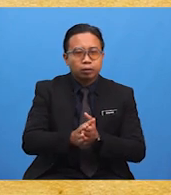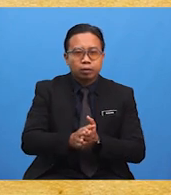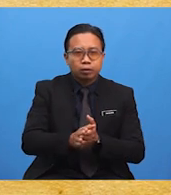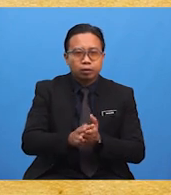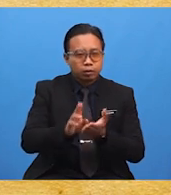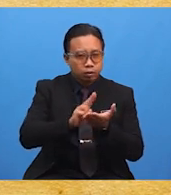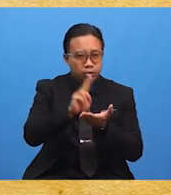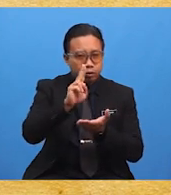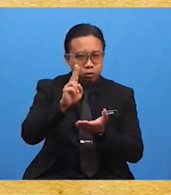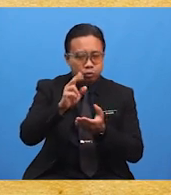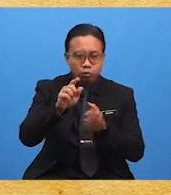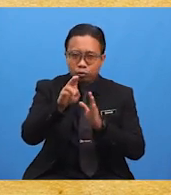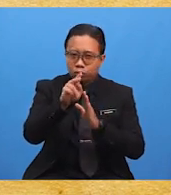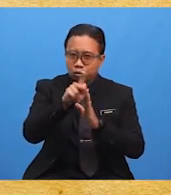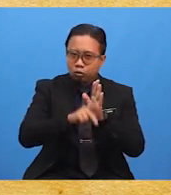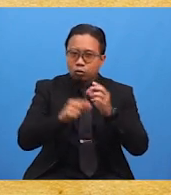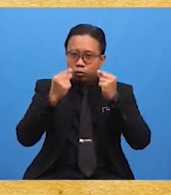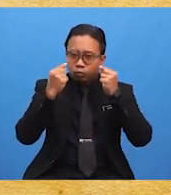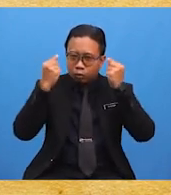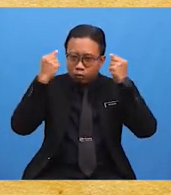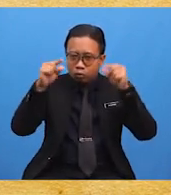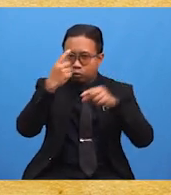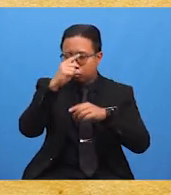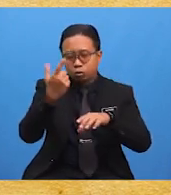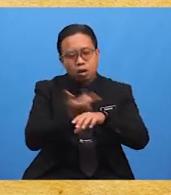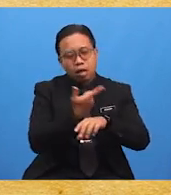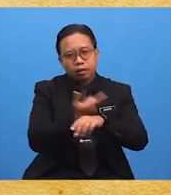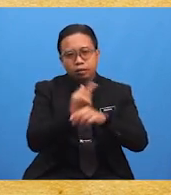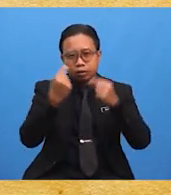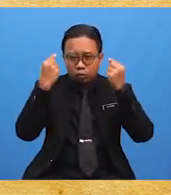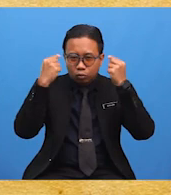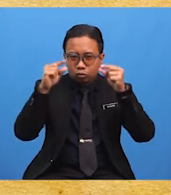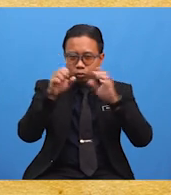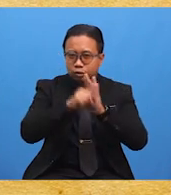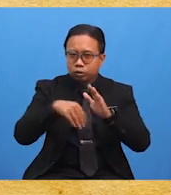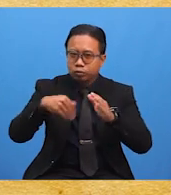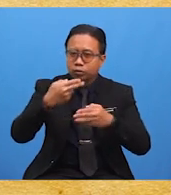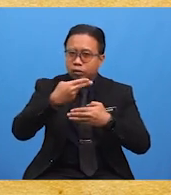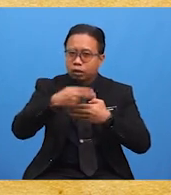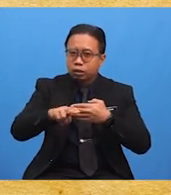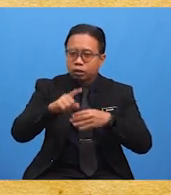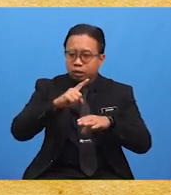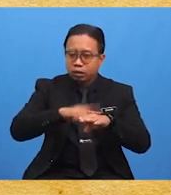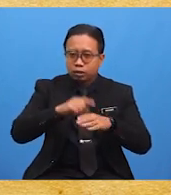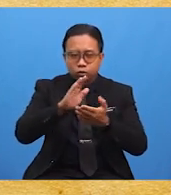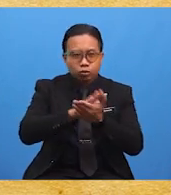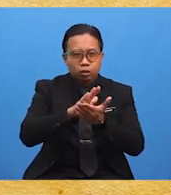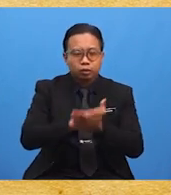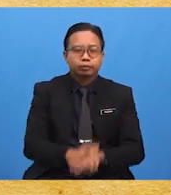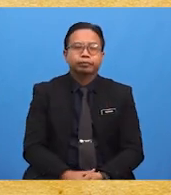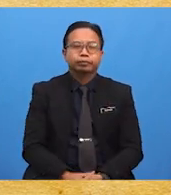peguruan untuk melatih bakal guru sebelum dihantar untuk mengajar di sekolah.